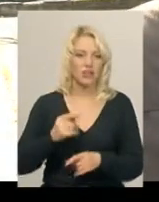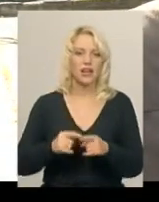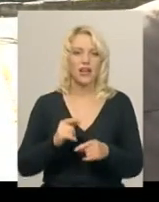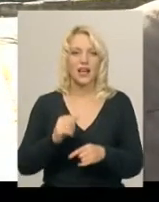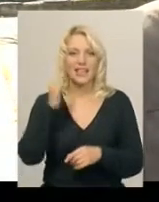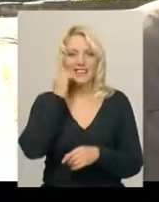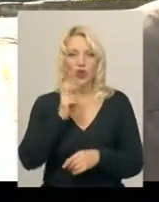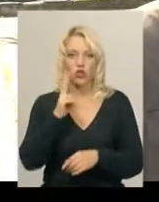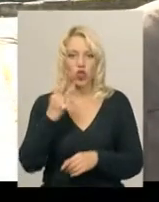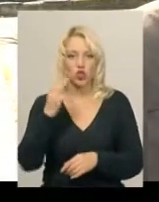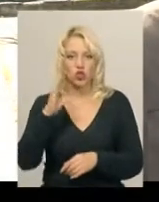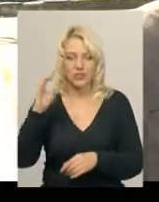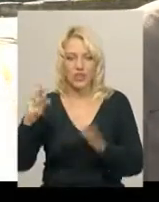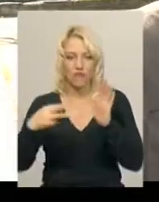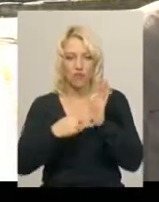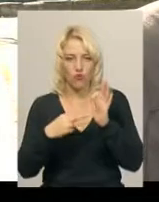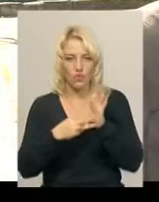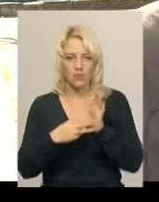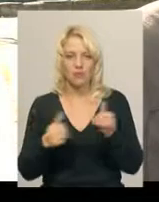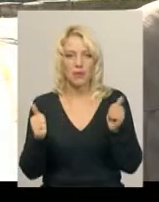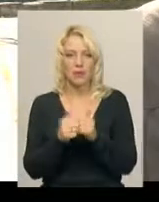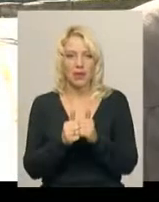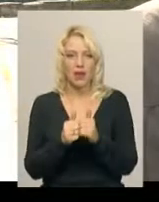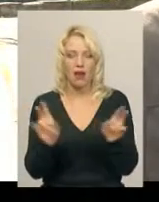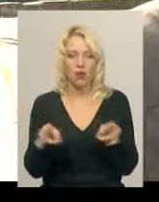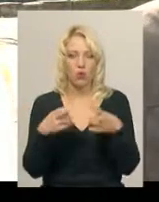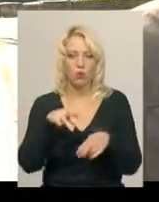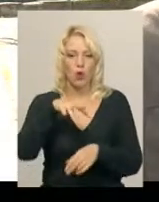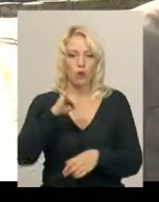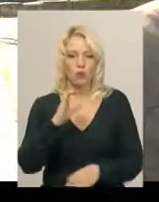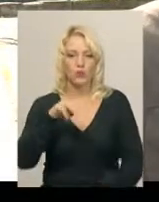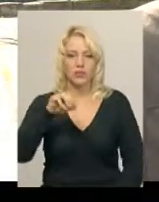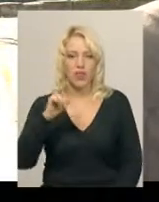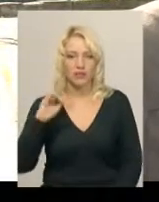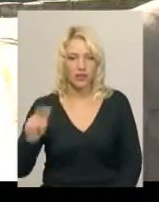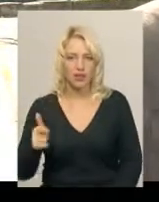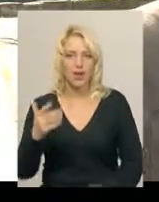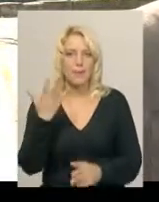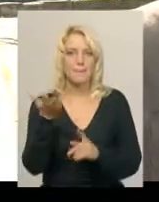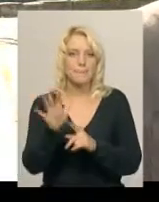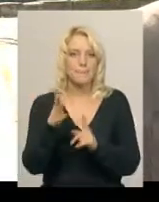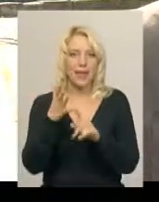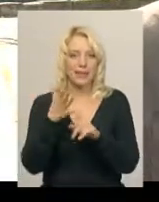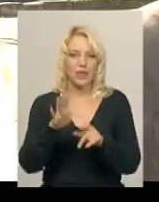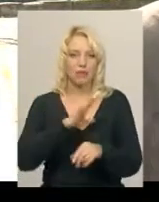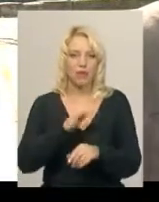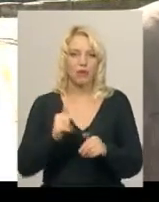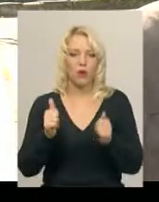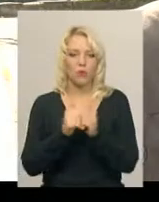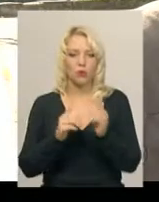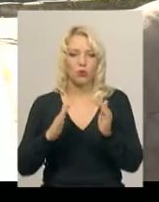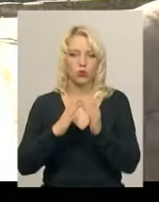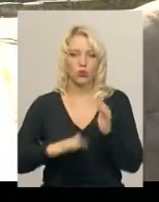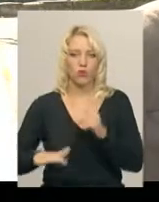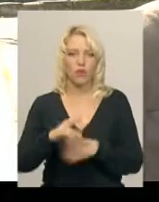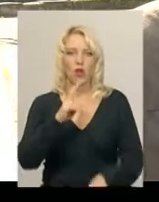шосе 8, підлітковий клуб «Мустанг». П'ятий стіл був встановлений в прибудинковій території